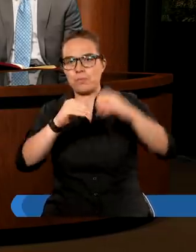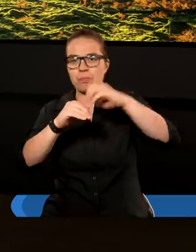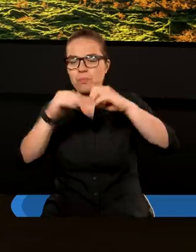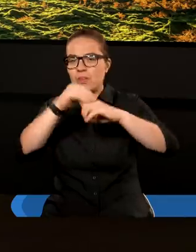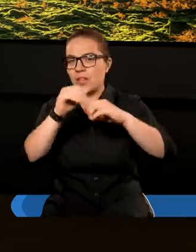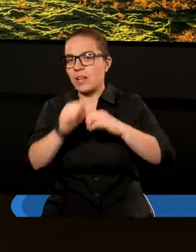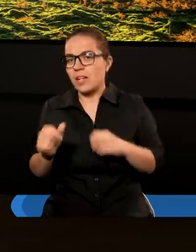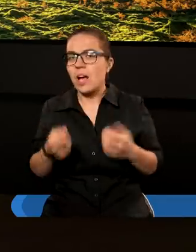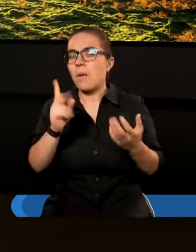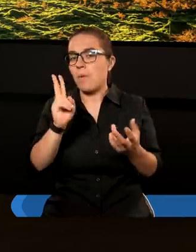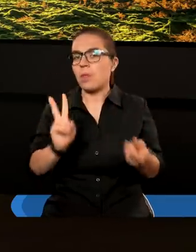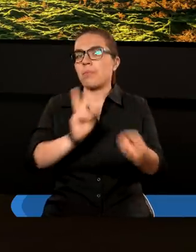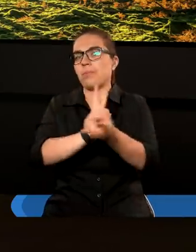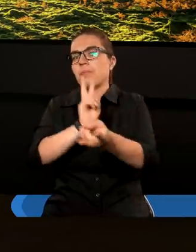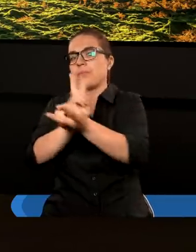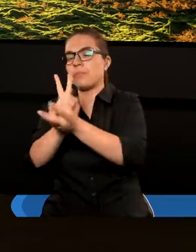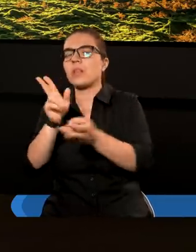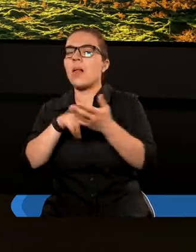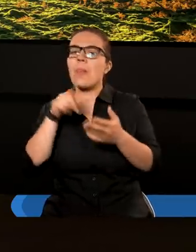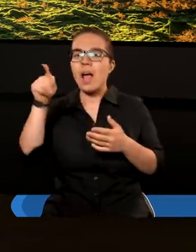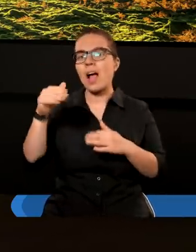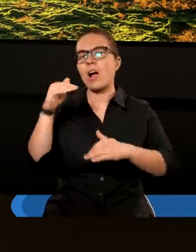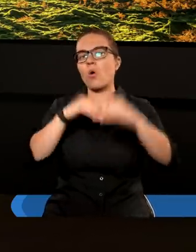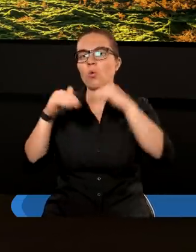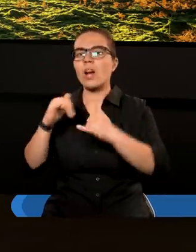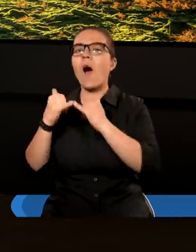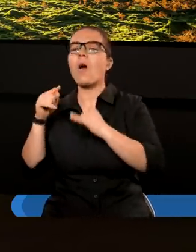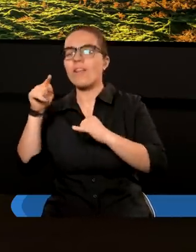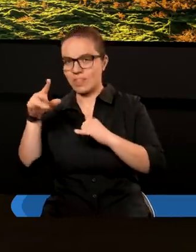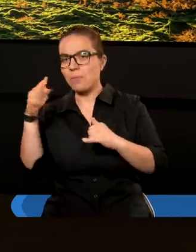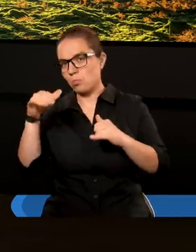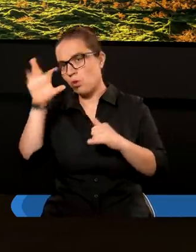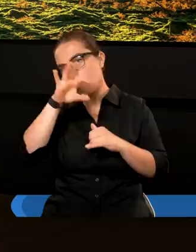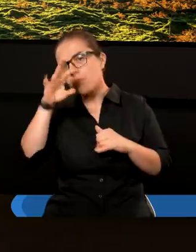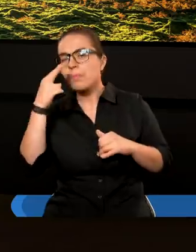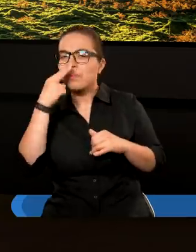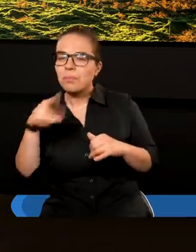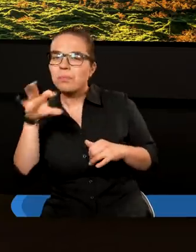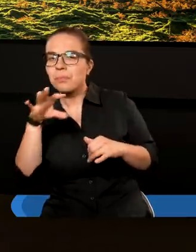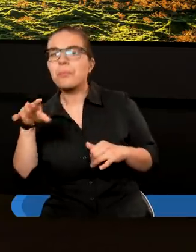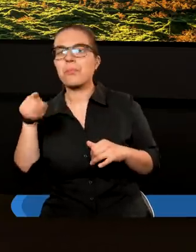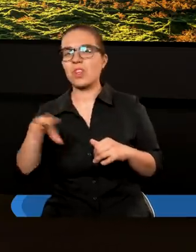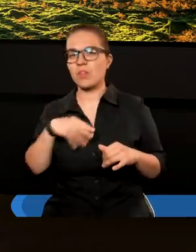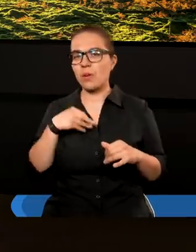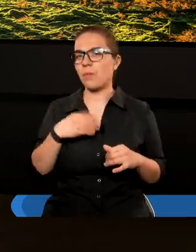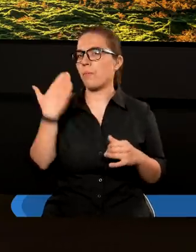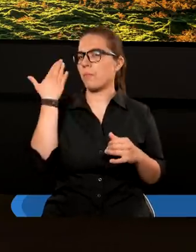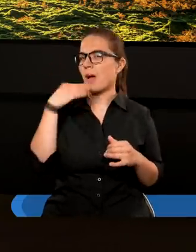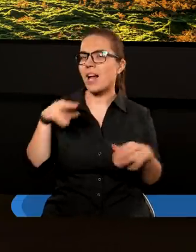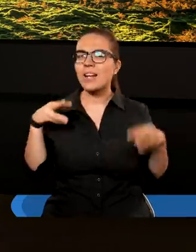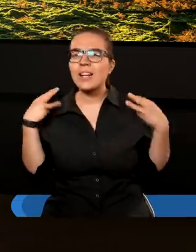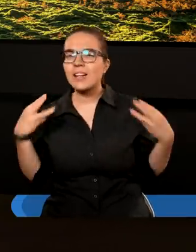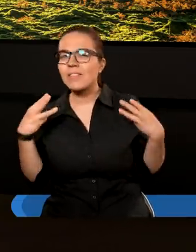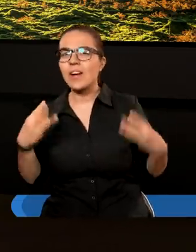Kiedy chwilę potem spotykają się na Górze Oliwnej, mogą oglądać tą świątynię, uczniowie zadają bardzo ważne